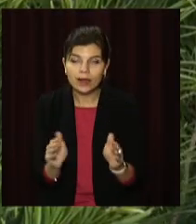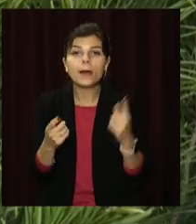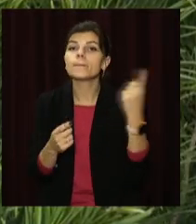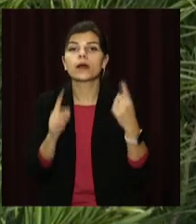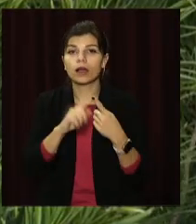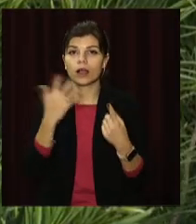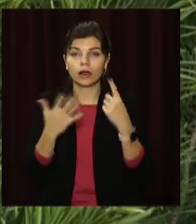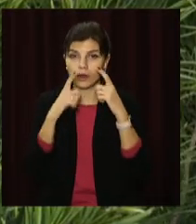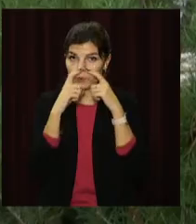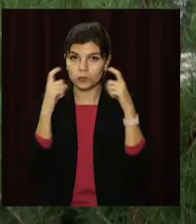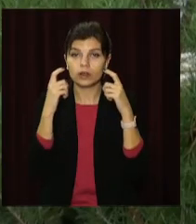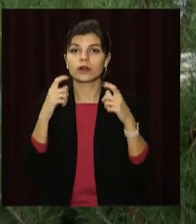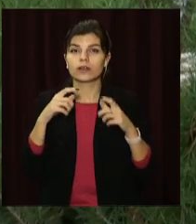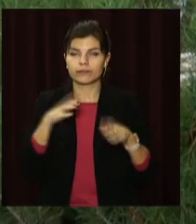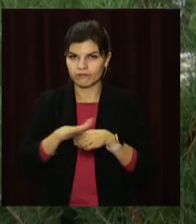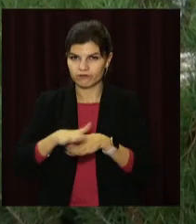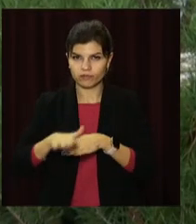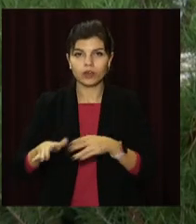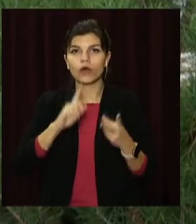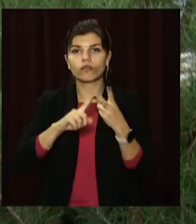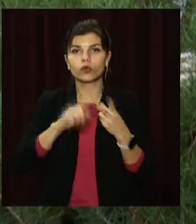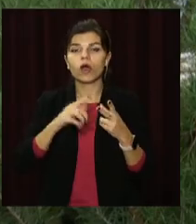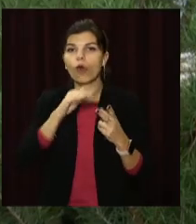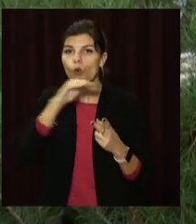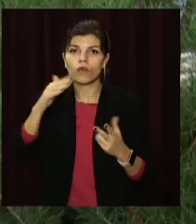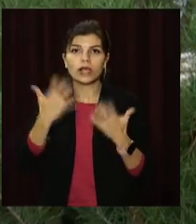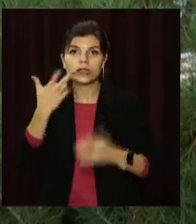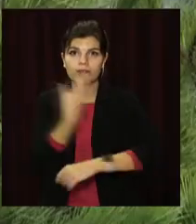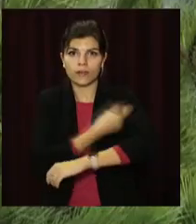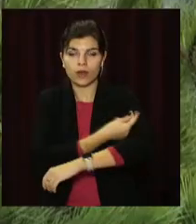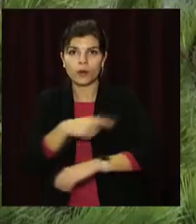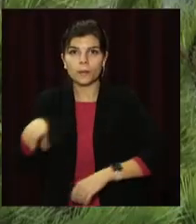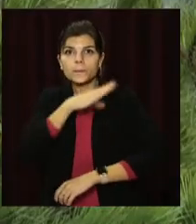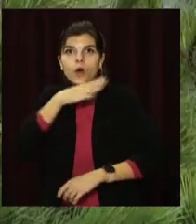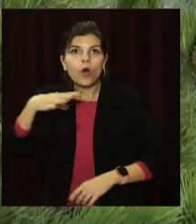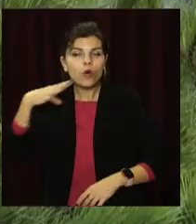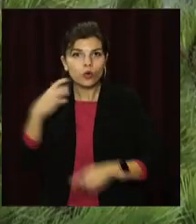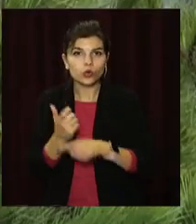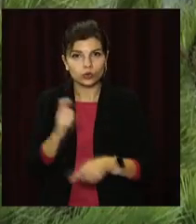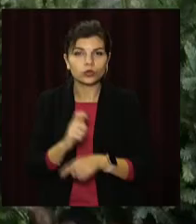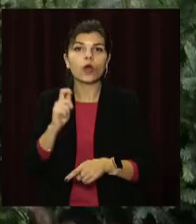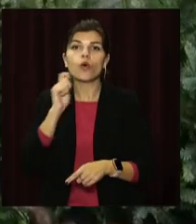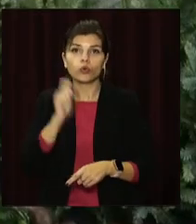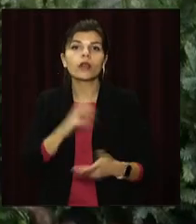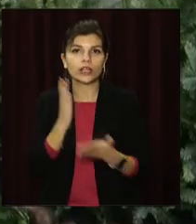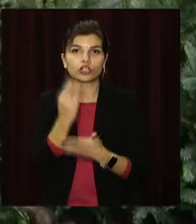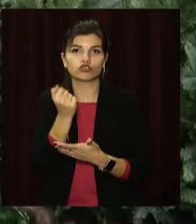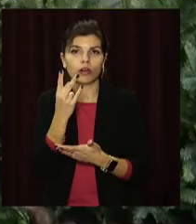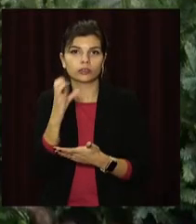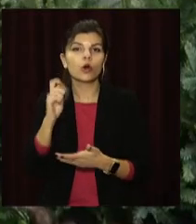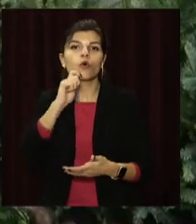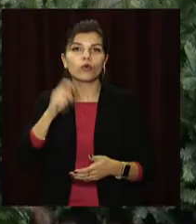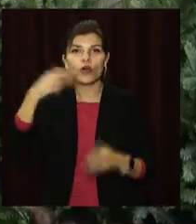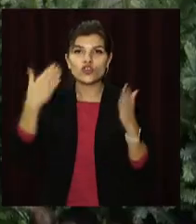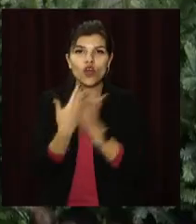Кузіна, існують дві умови послаблення карантину. Перша – дотримання протиепідемічних вимог, друга – рівень вакцинації. За